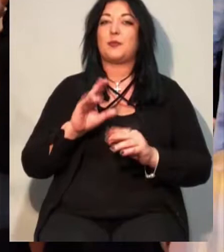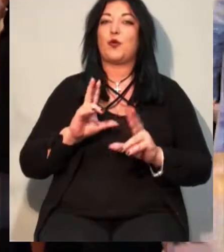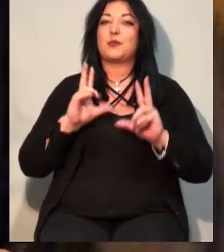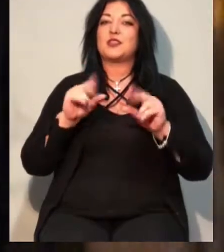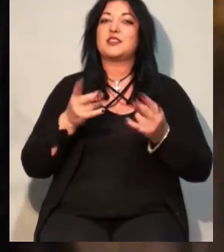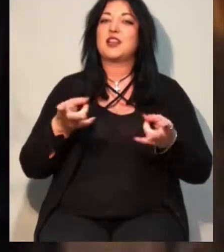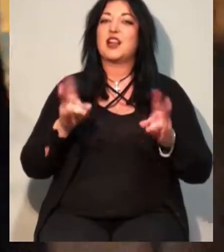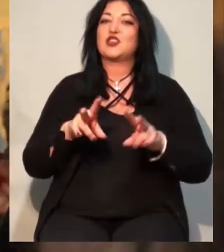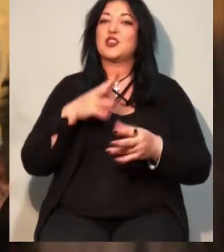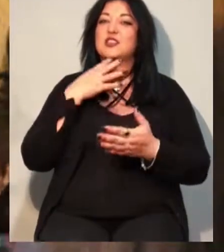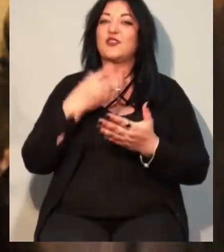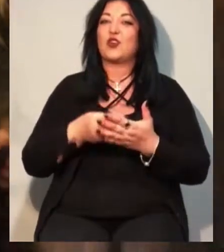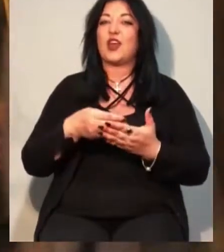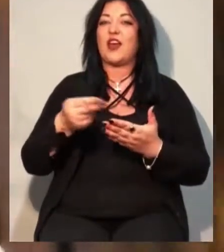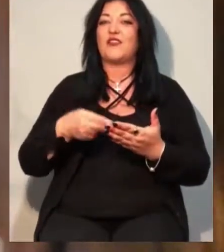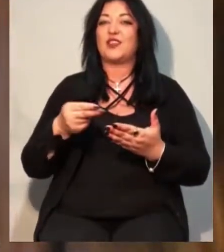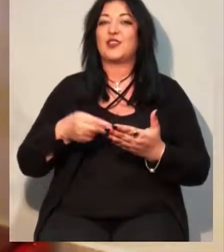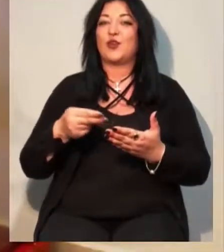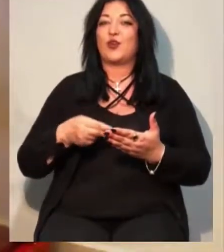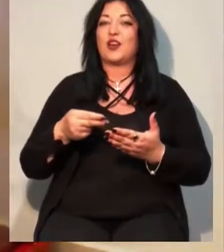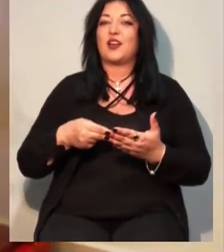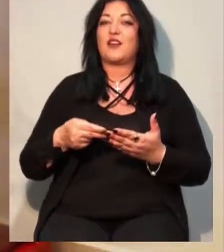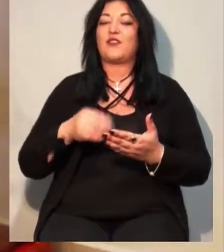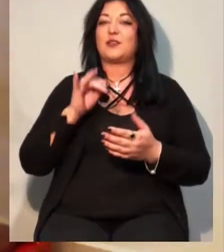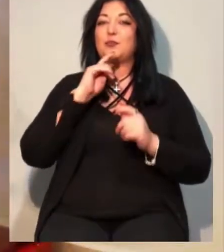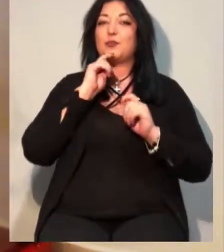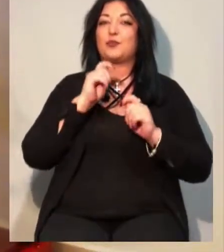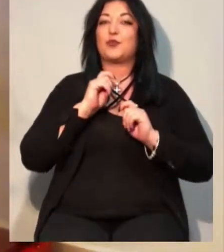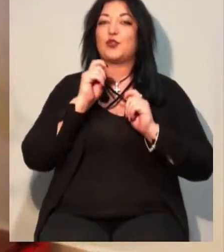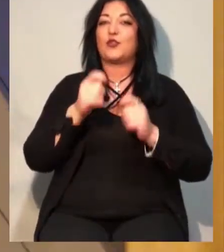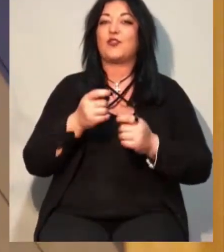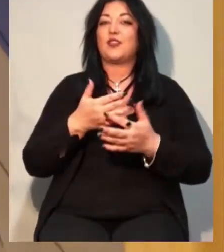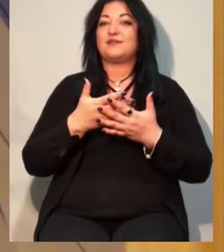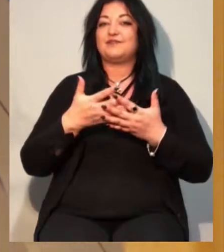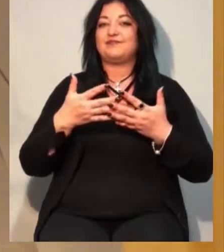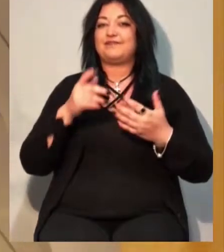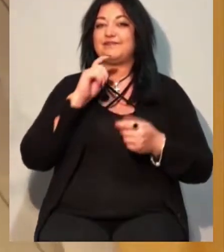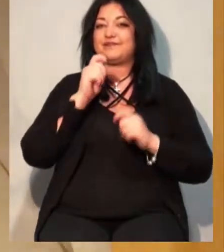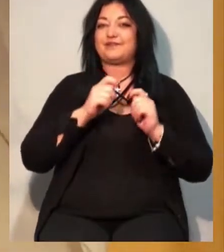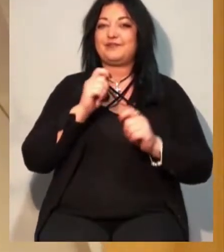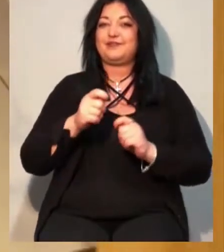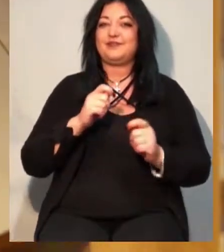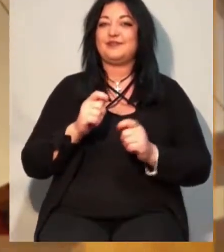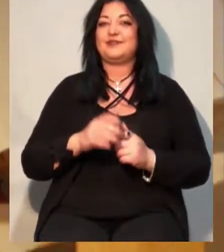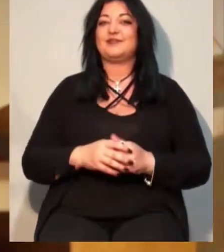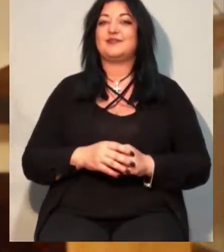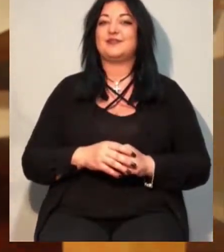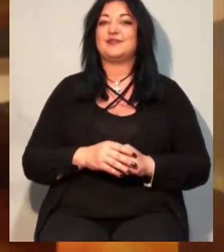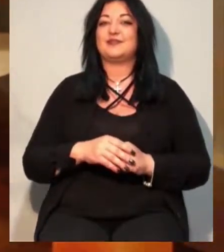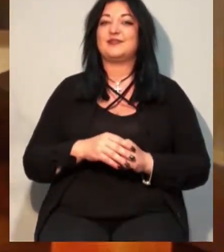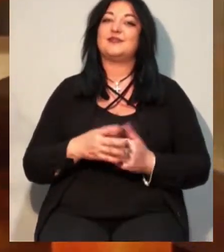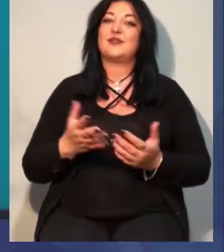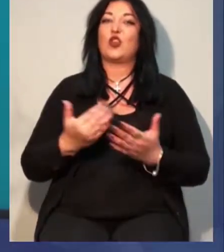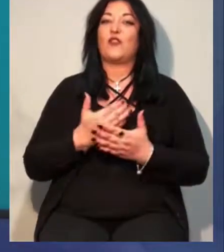автографи. Омбудсмену Людмилі Денисовій подарували дерев'яний вітрильник, вироблений власноруч. Сергій Козачинський, новини на Суспільному,